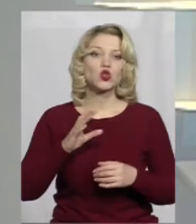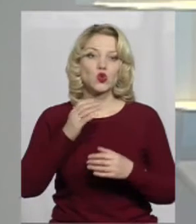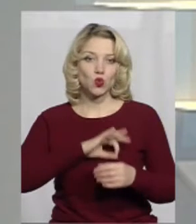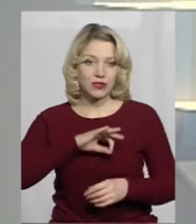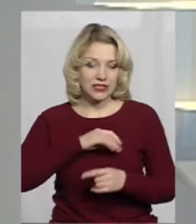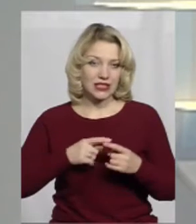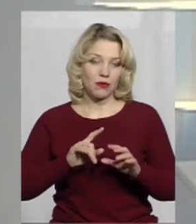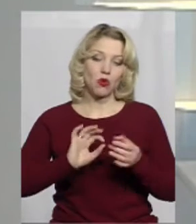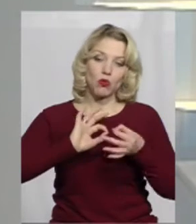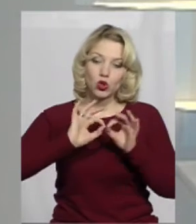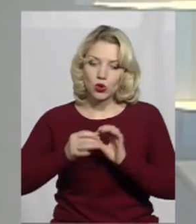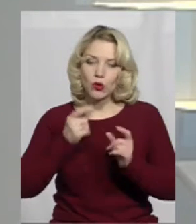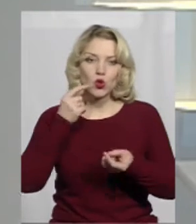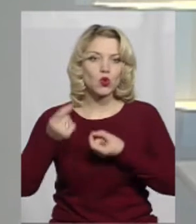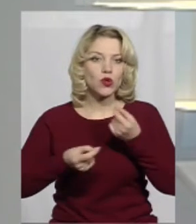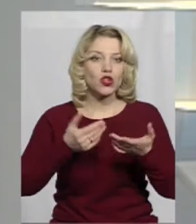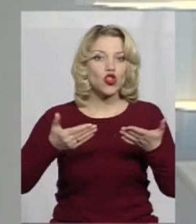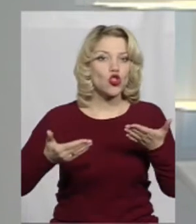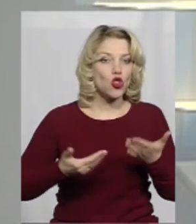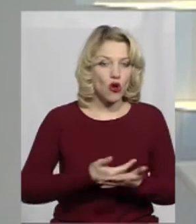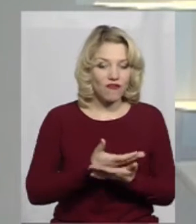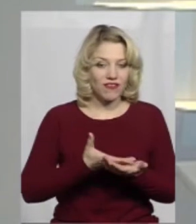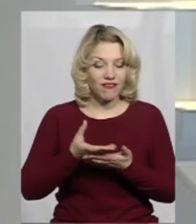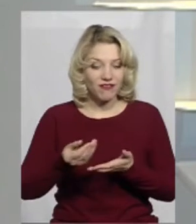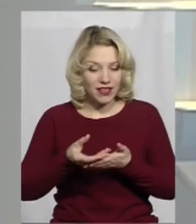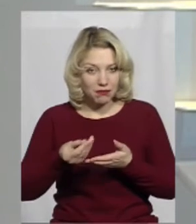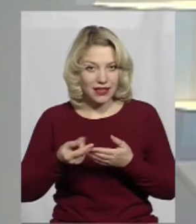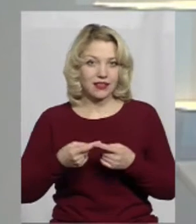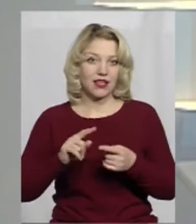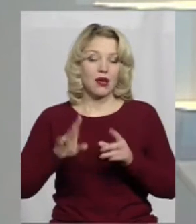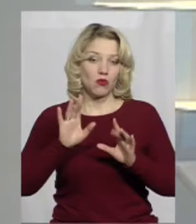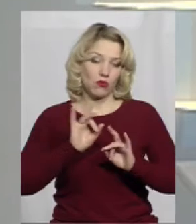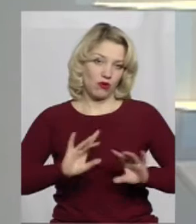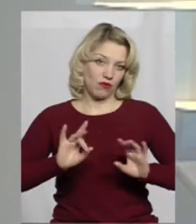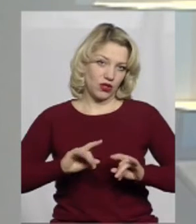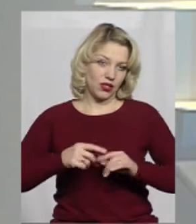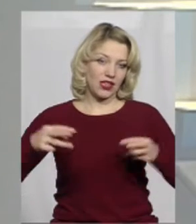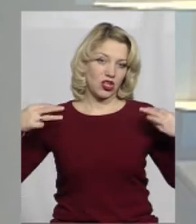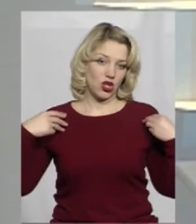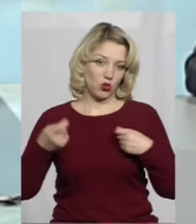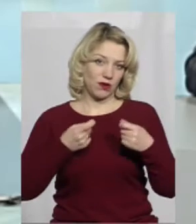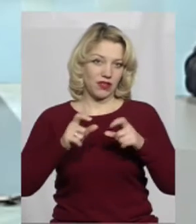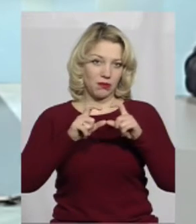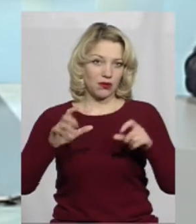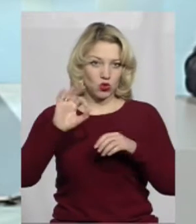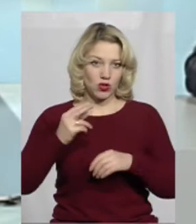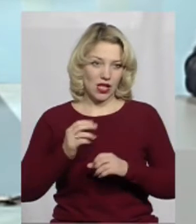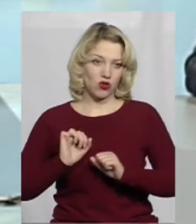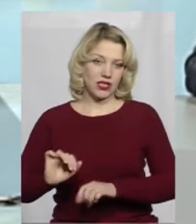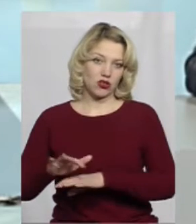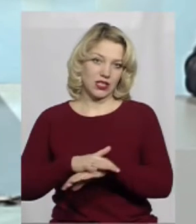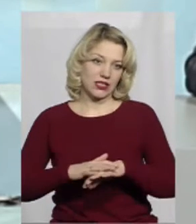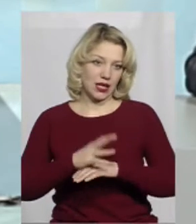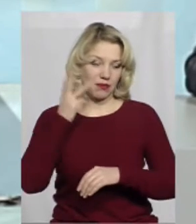Про подробиці і нюанси нового алгоритму виплат будемо довідуватись у начальника управління Департаменту соціального захисту